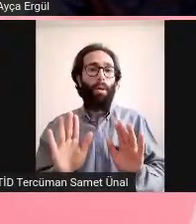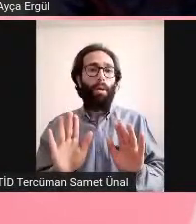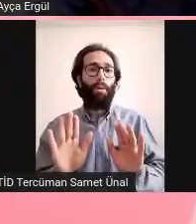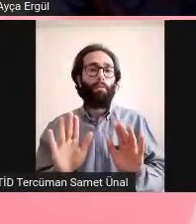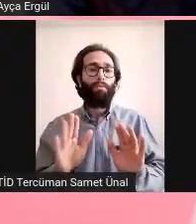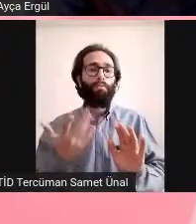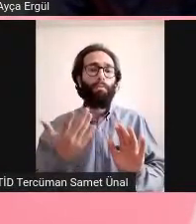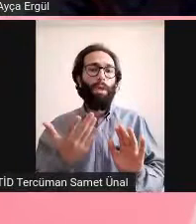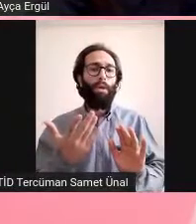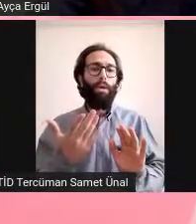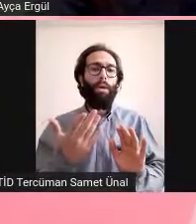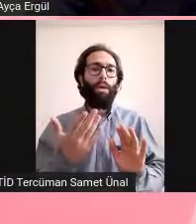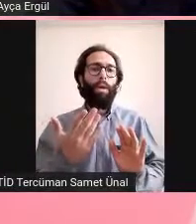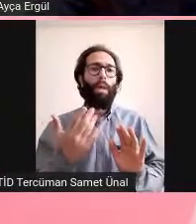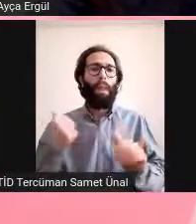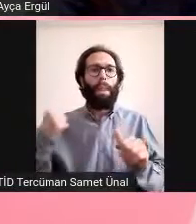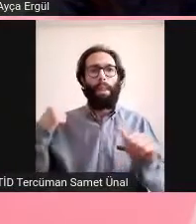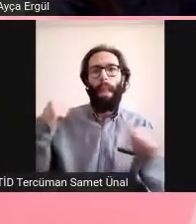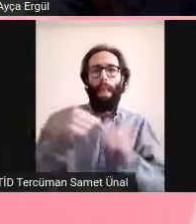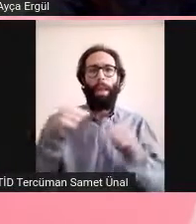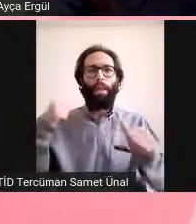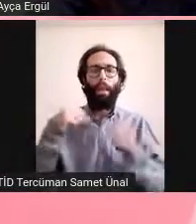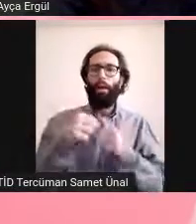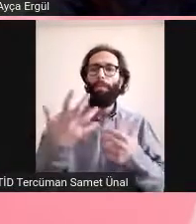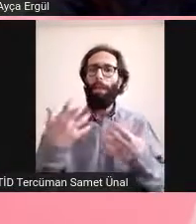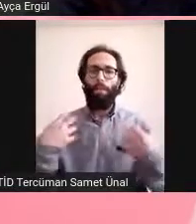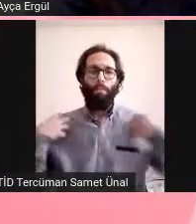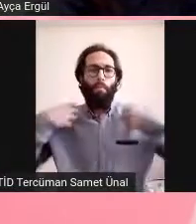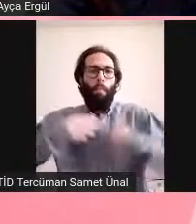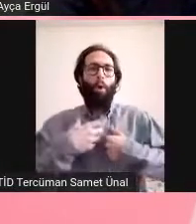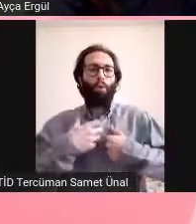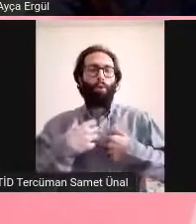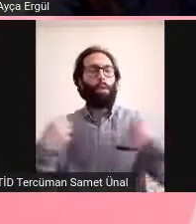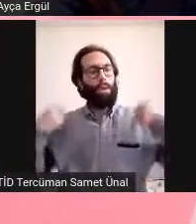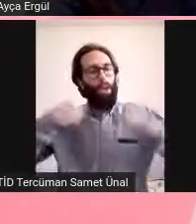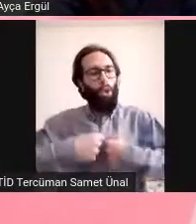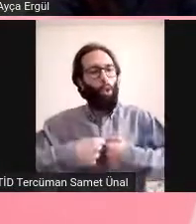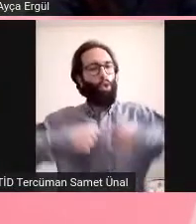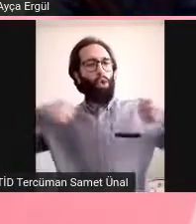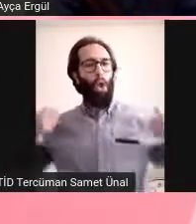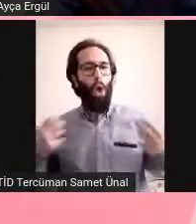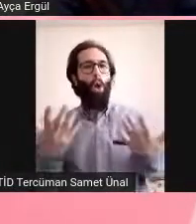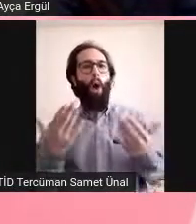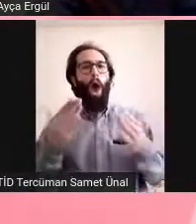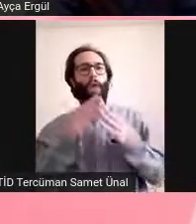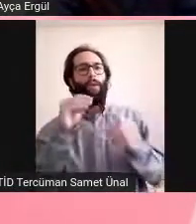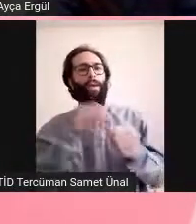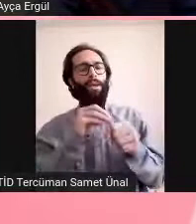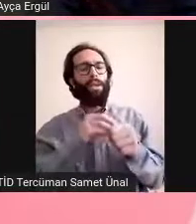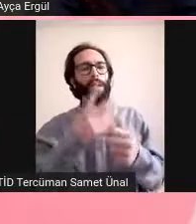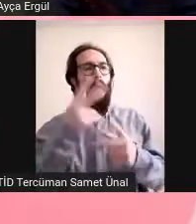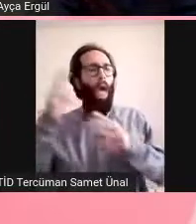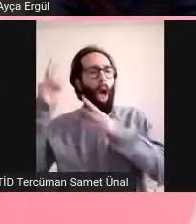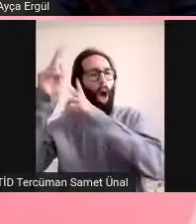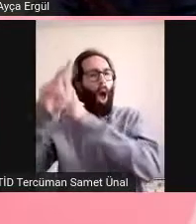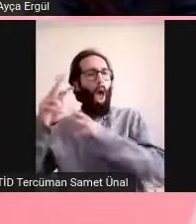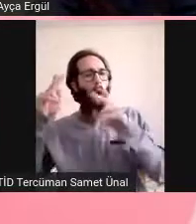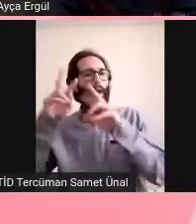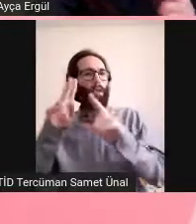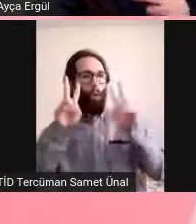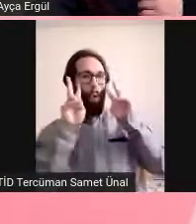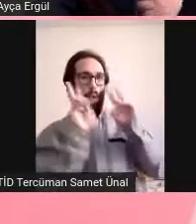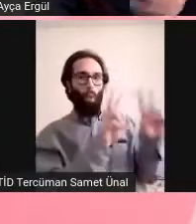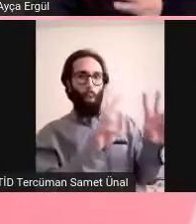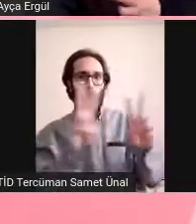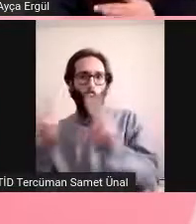efendim halüsinasyonlar, işte evde maymunlar, aslanlar var demek gibi ilginç şeyleri çıkıyor